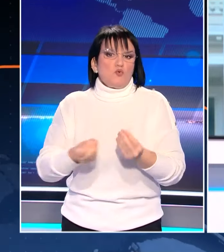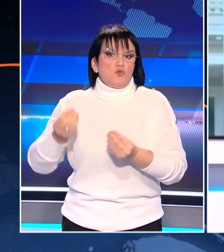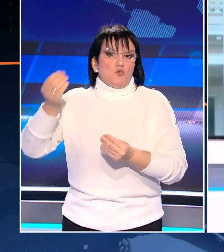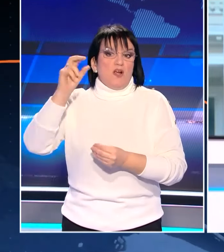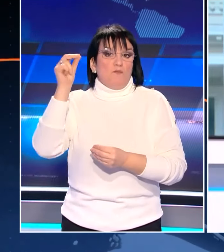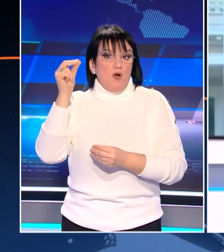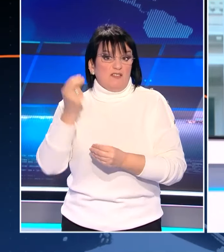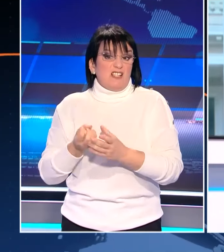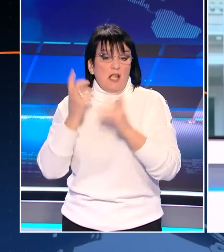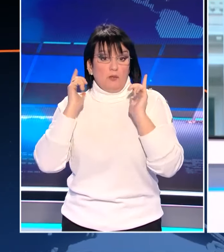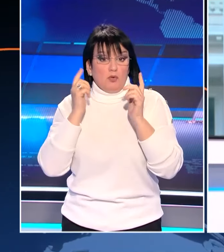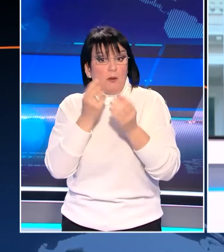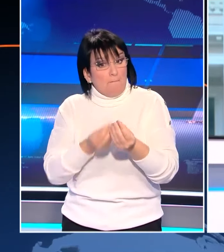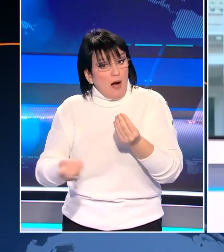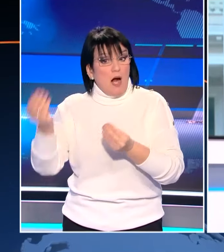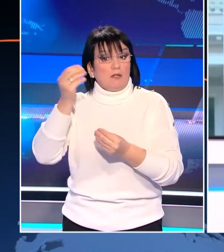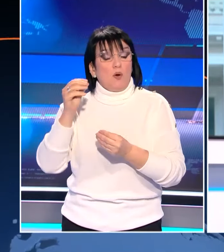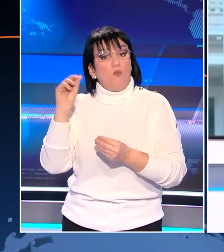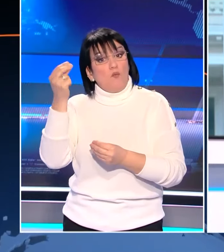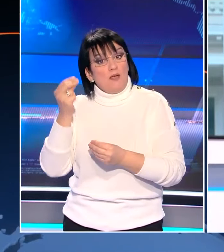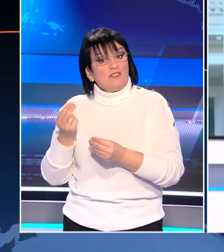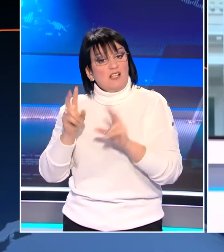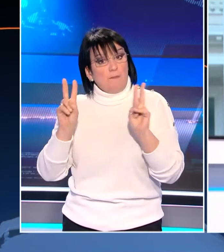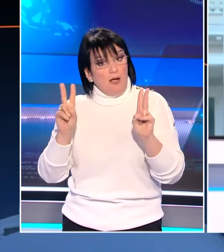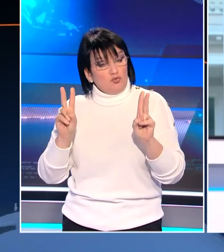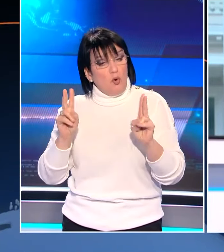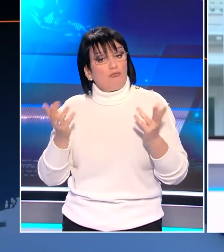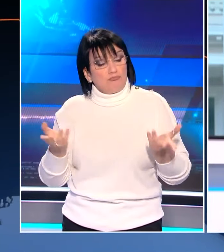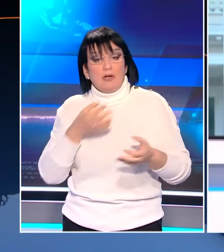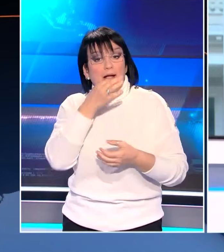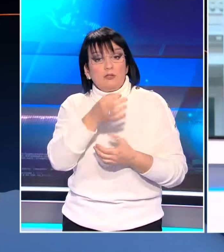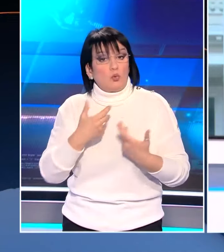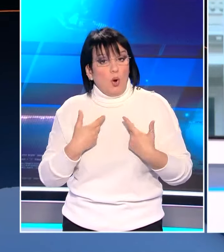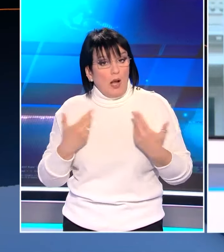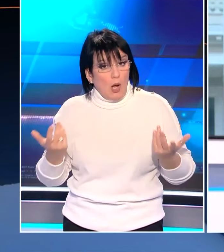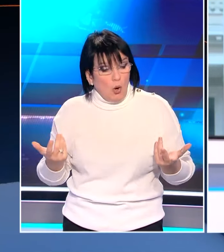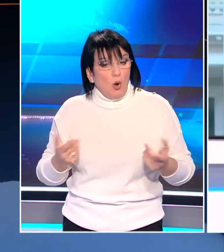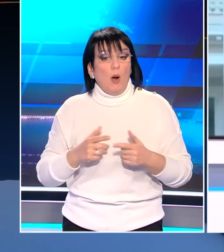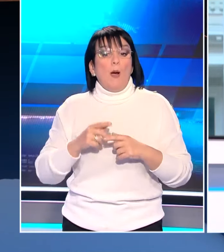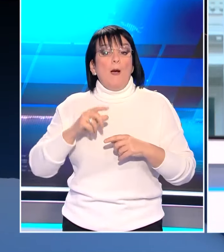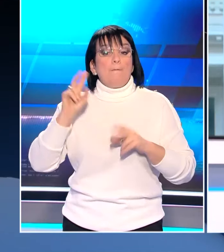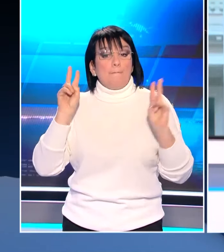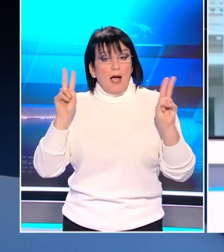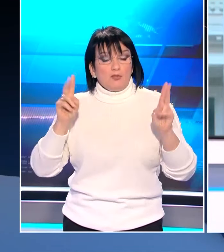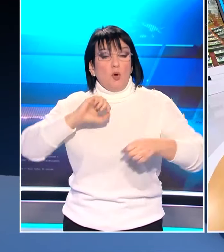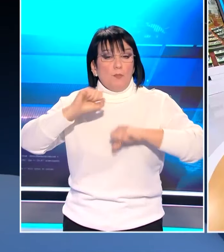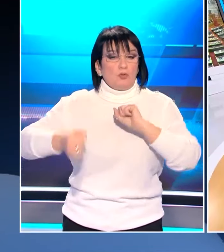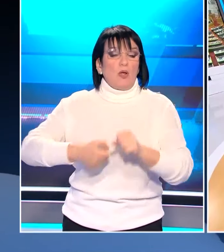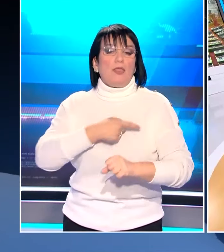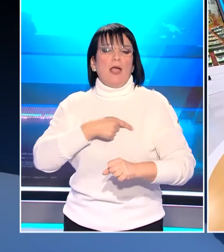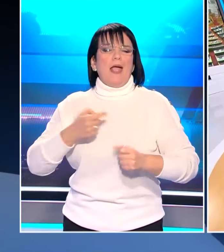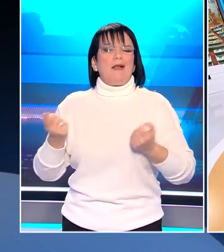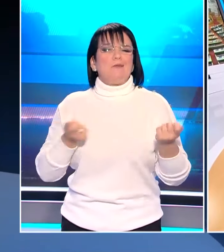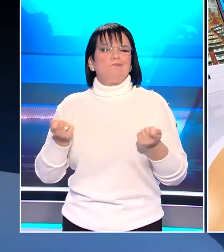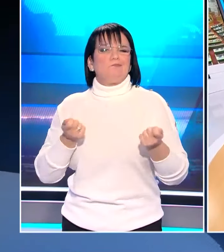βουλευτών της Νέας Δημοκρατίας ήταν μεγαλύτερο από τους βουλευτές του Πασόκ. Και γιατί το λέω αυτό, γιατί προσπαθεί το Πασόκ να αποκτήσει έναν